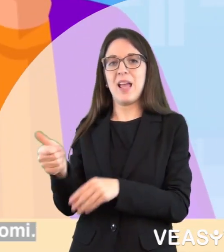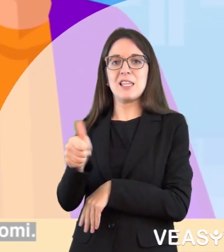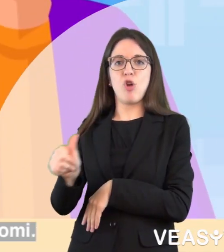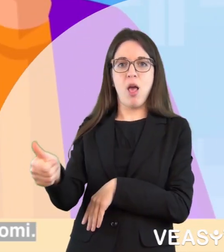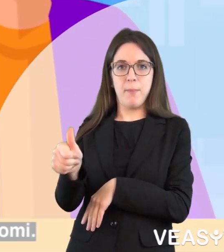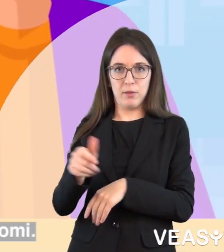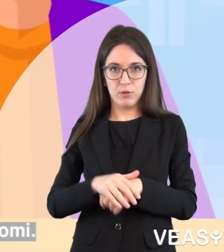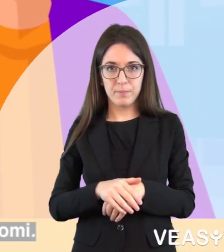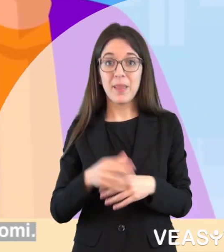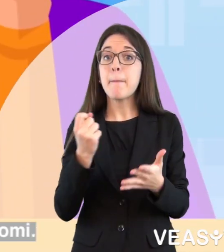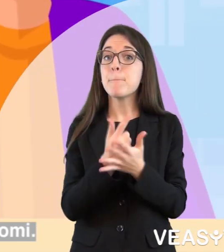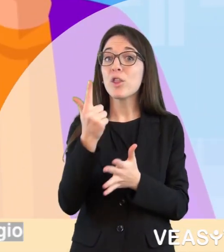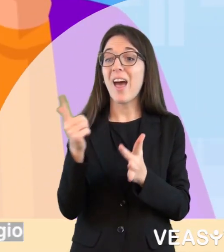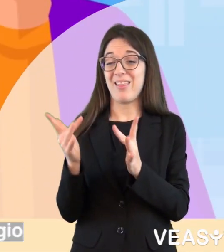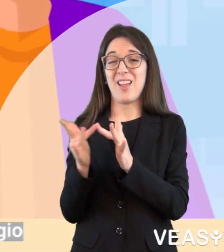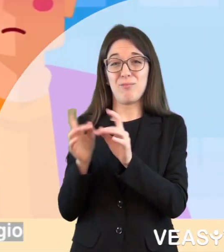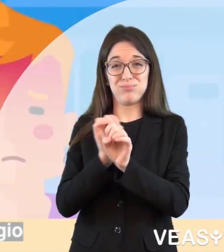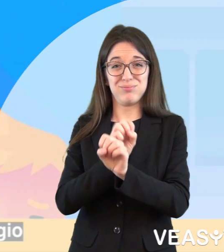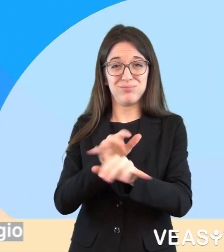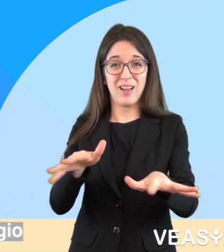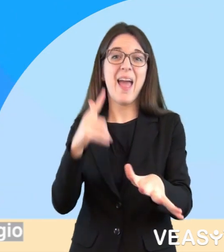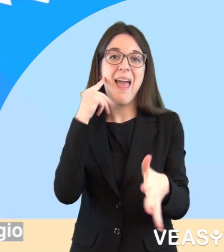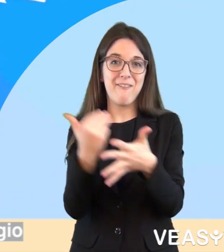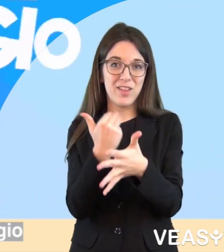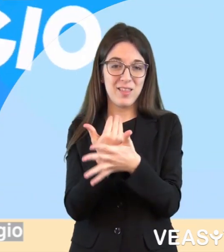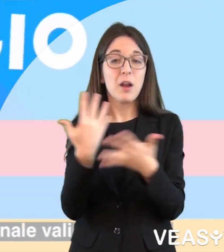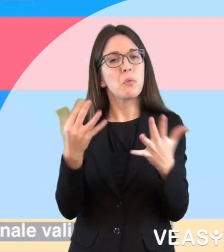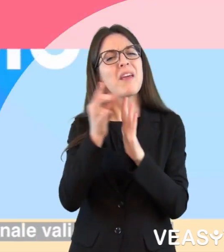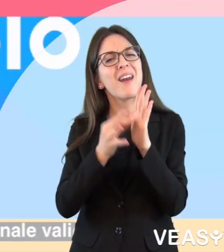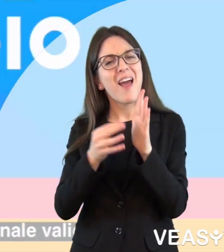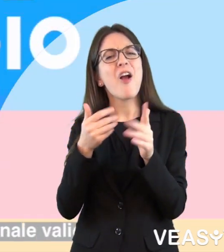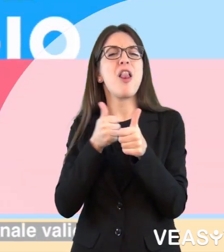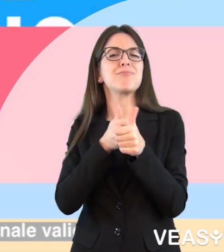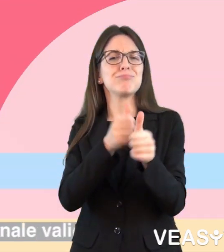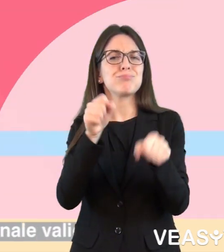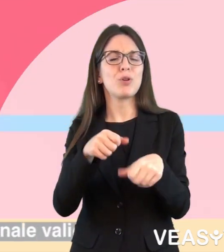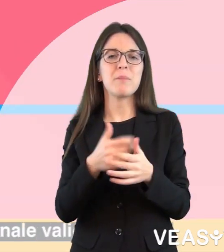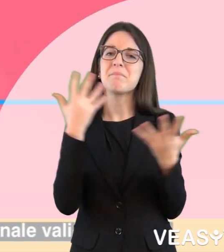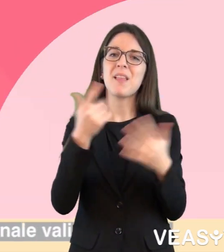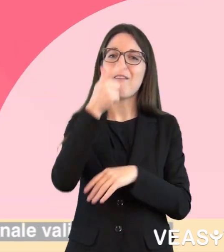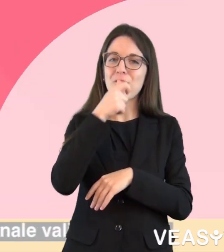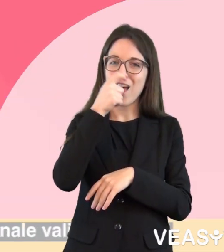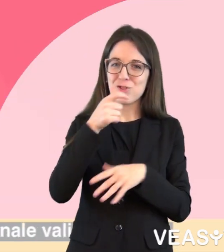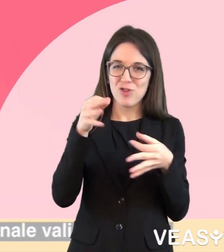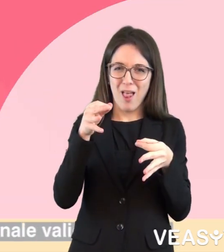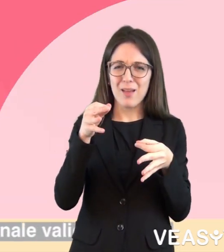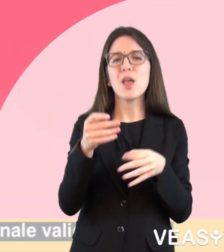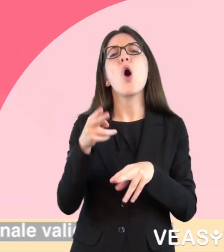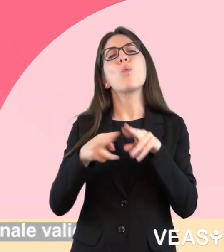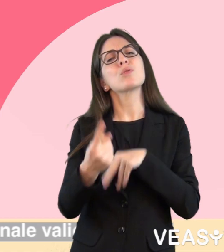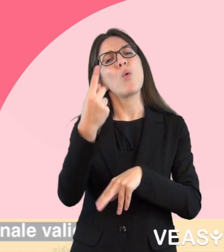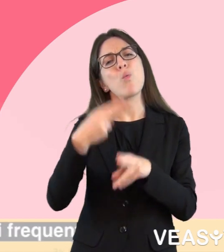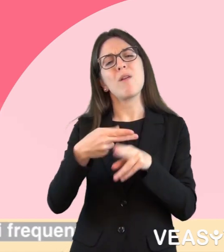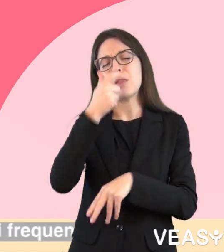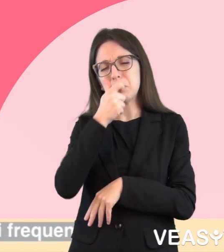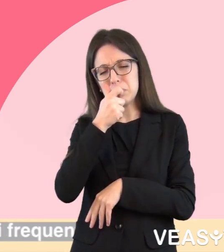dovessero manifestare i primi sintomi. È quindi importante prevenire il contagio seguendo alcune semplici misure di prevenzione personale